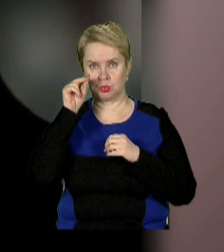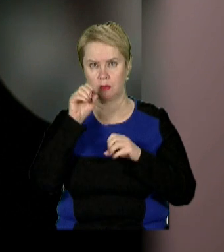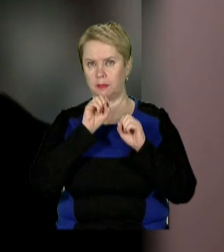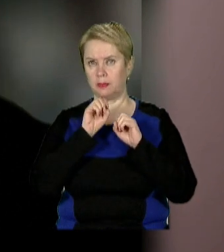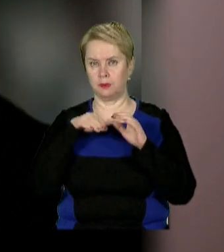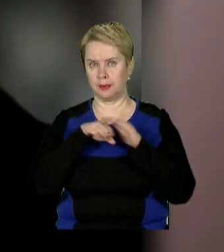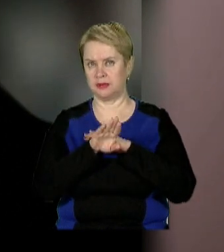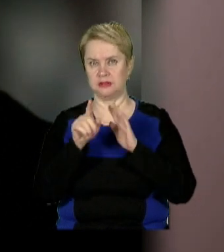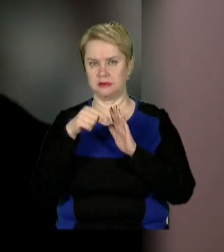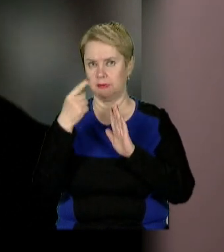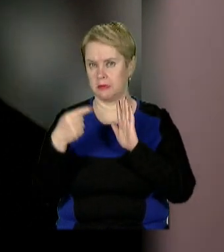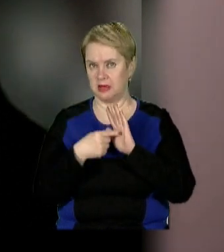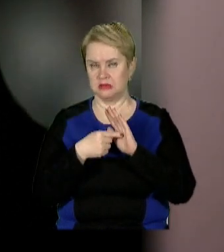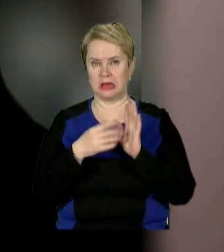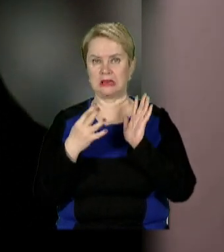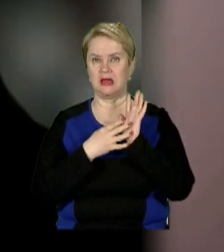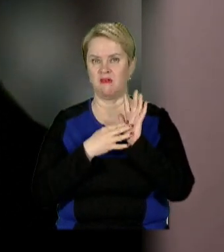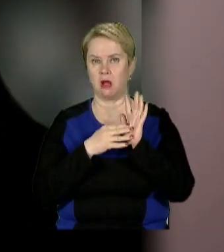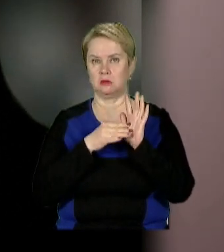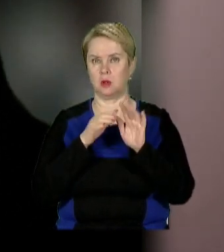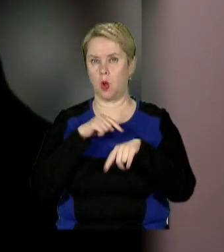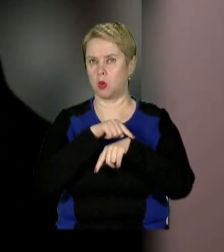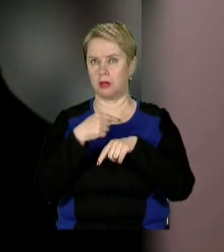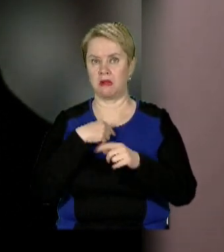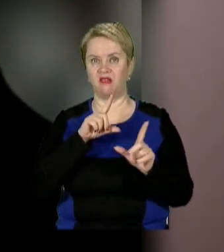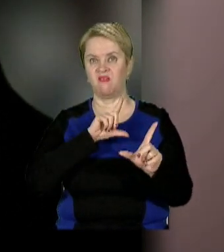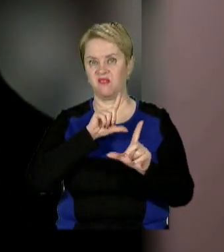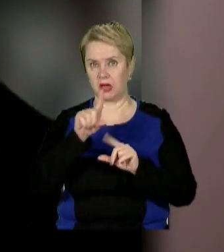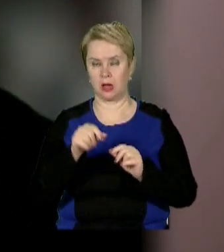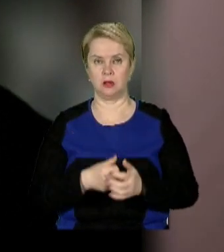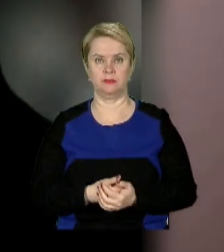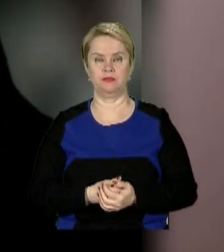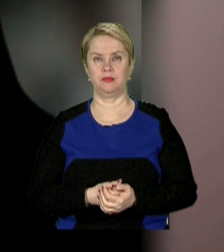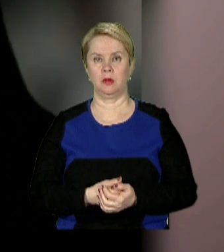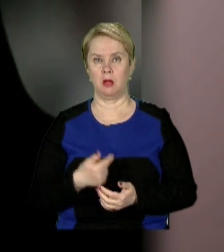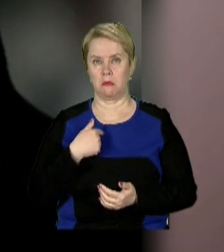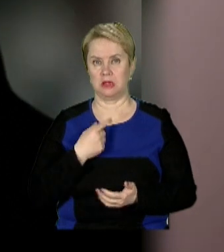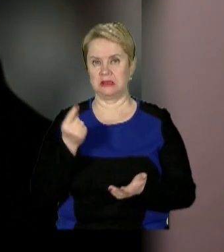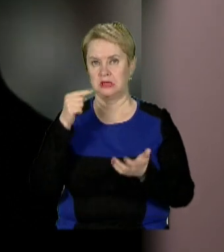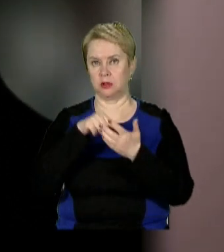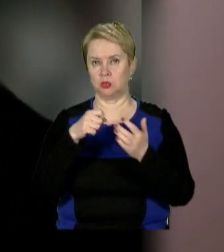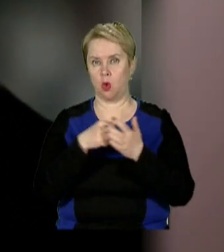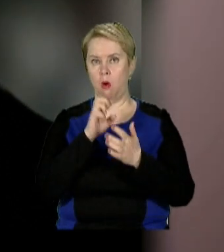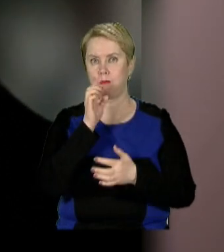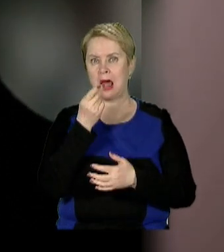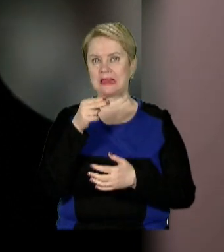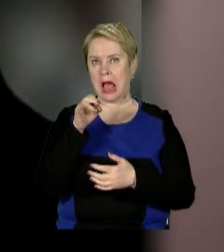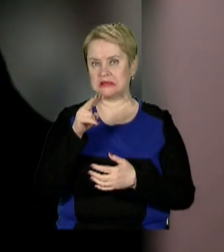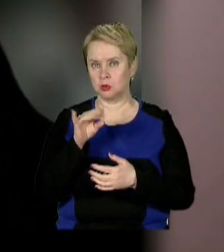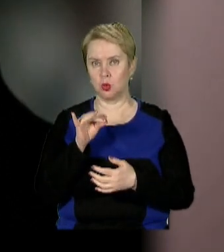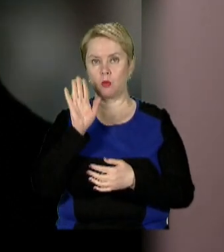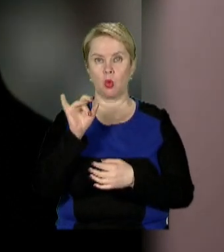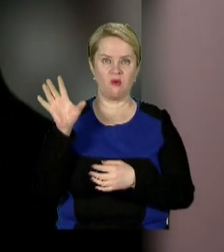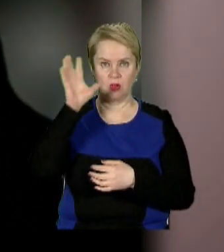покинути місто. Десь о дев'ятій годині ми виїхали. І ми дісталися до Бердянського, а потім вже